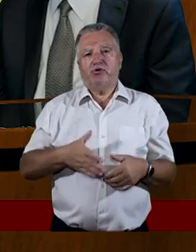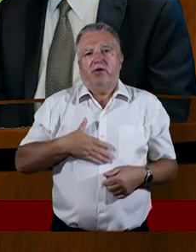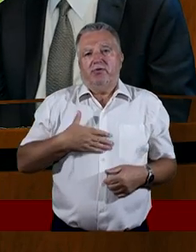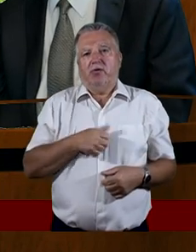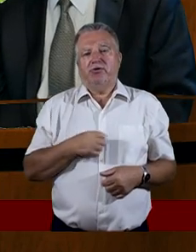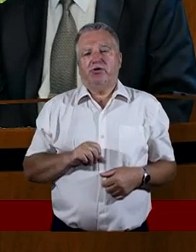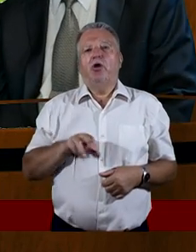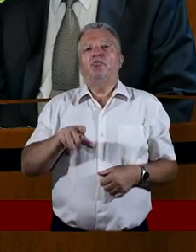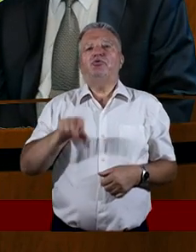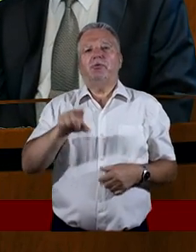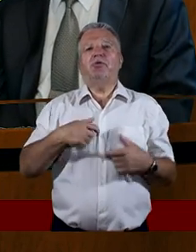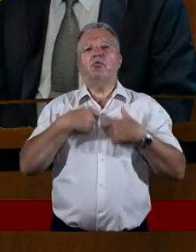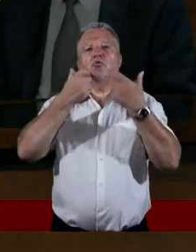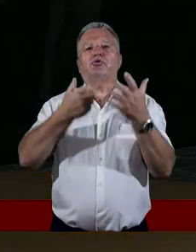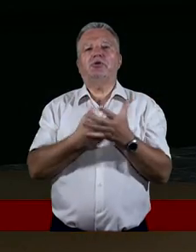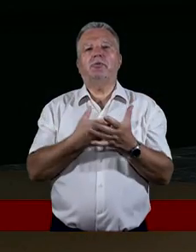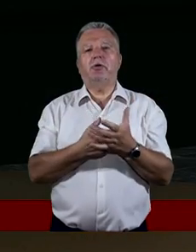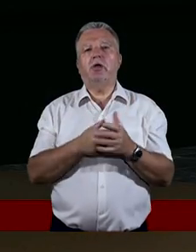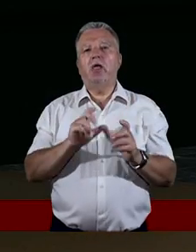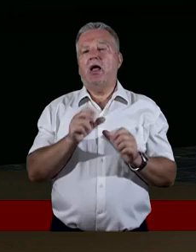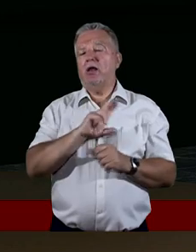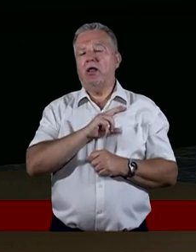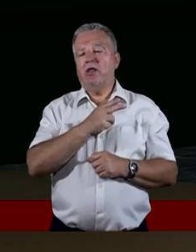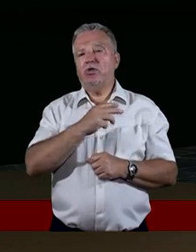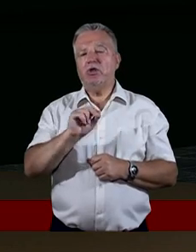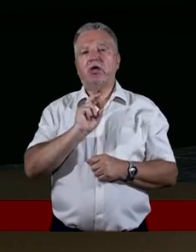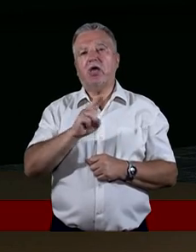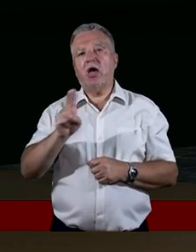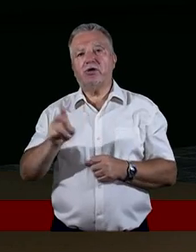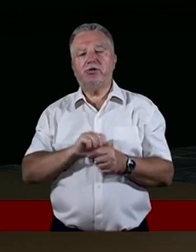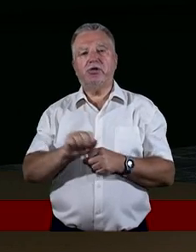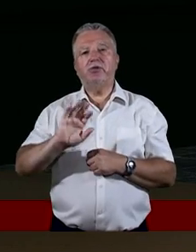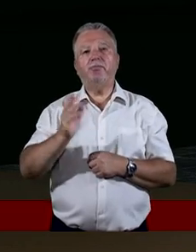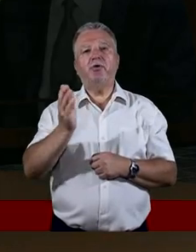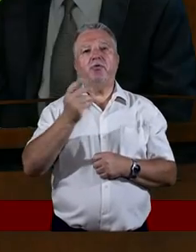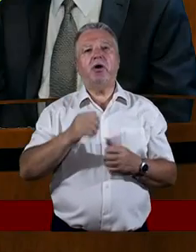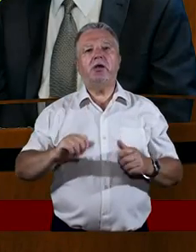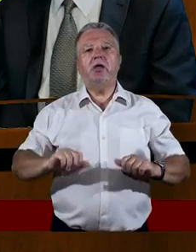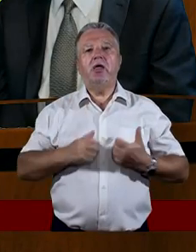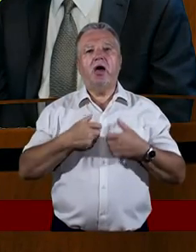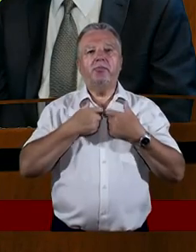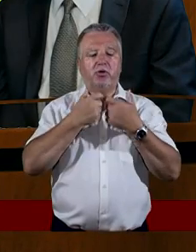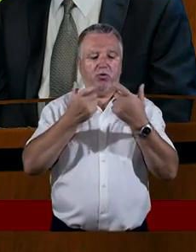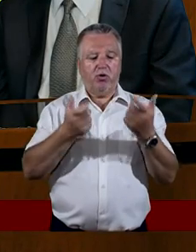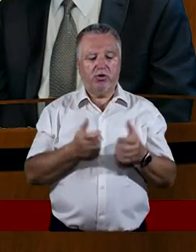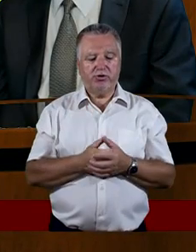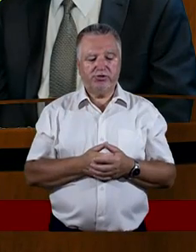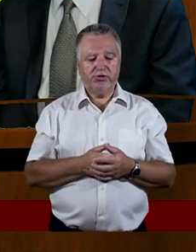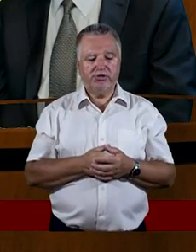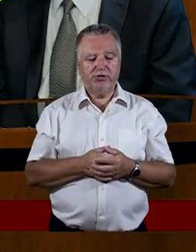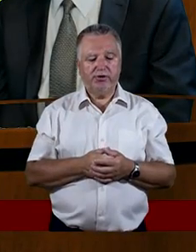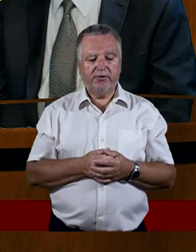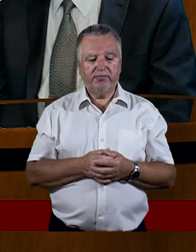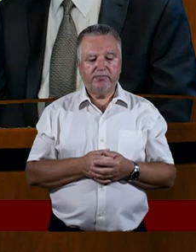głosić Ewangelię, ale każdy jest powołany, tak, do... Ale czy ugruntowanie to znaczy unikanie